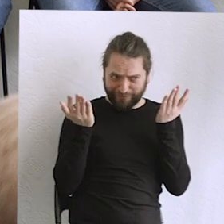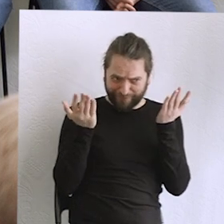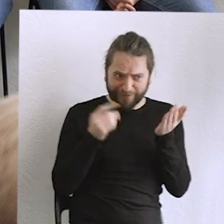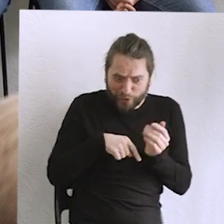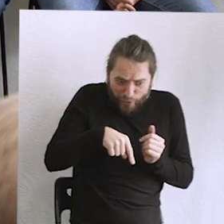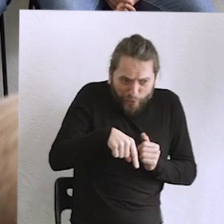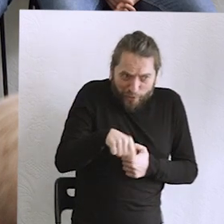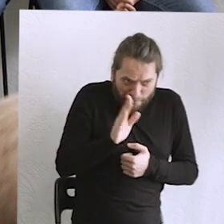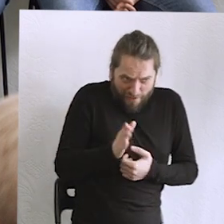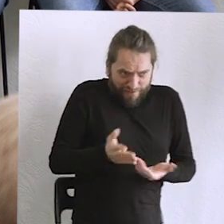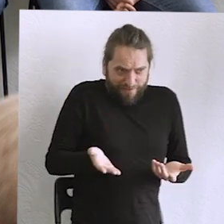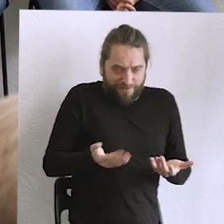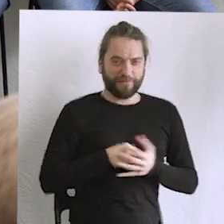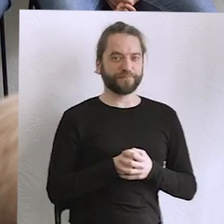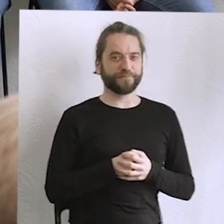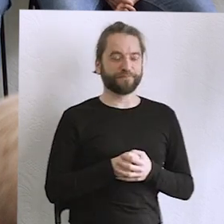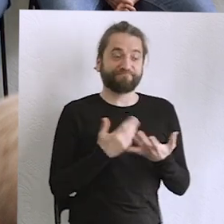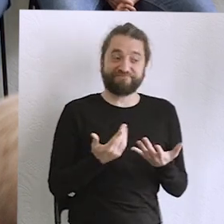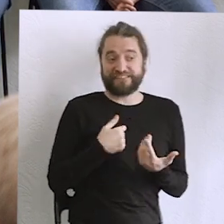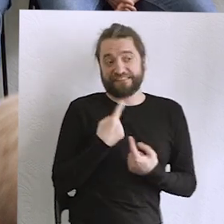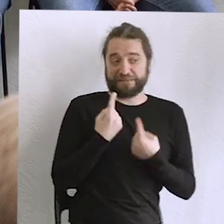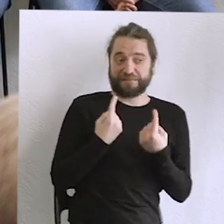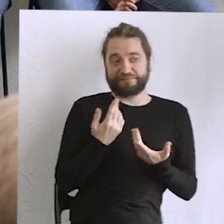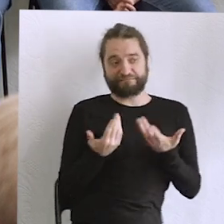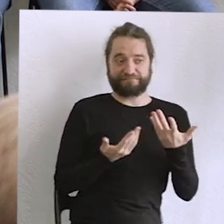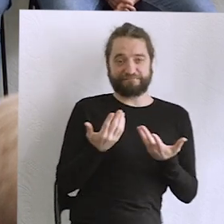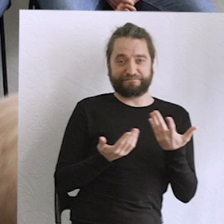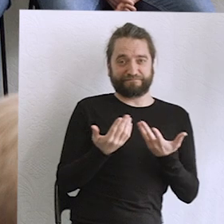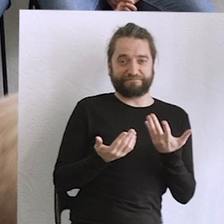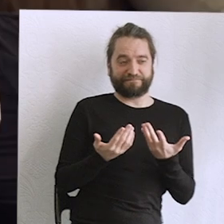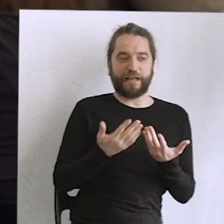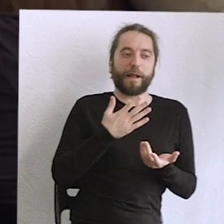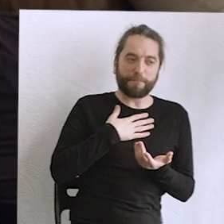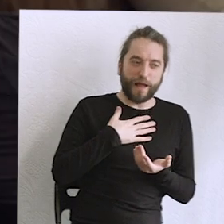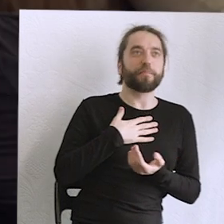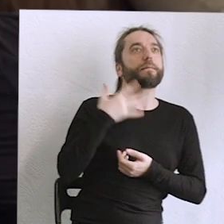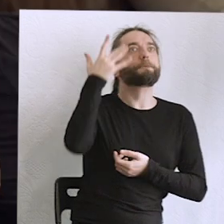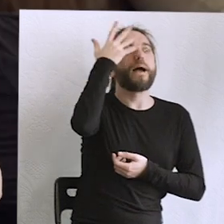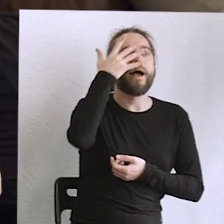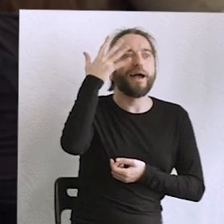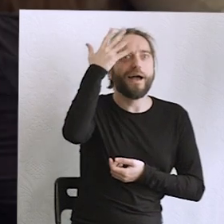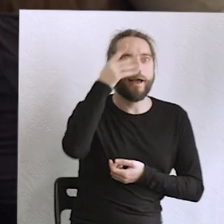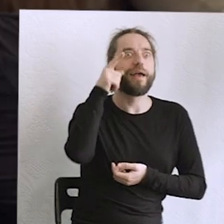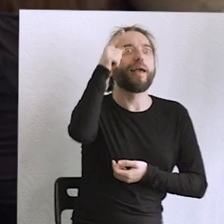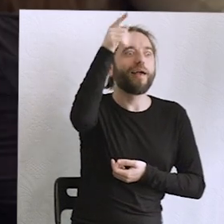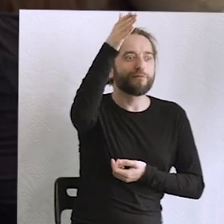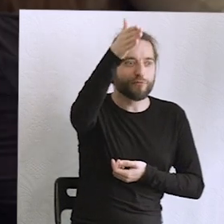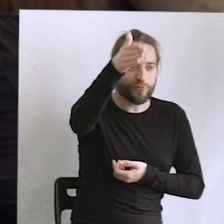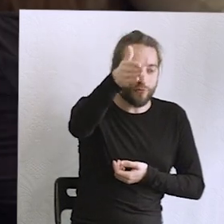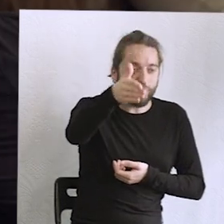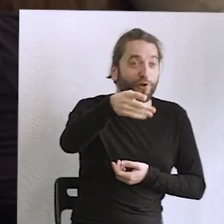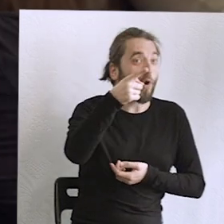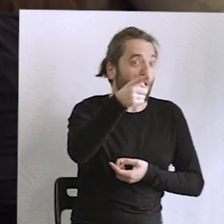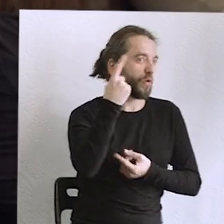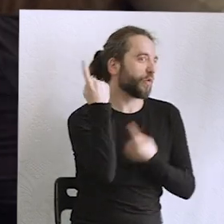dosłownie za moment. I jakby w związku z tym musimy, jak już mamy jakieś marzenie, to jakby jak ono fajne by